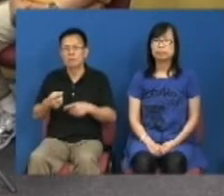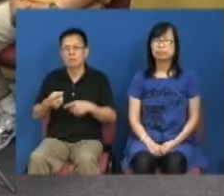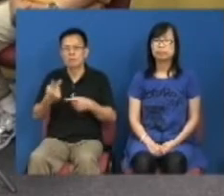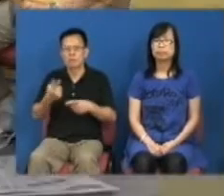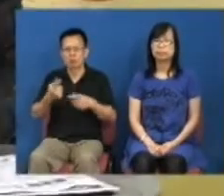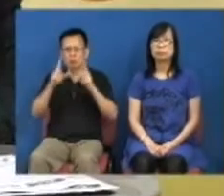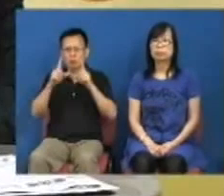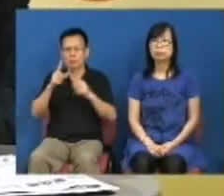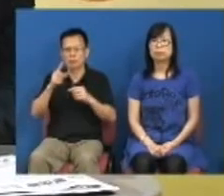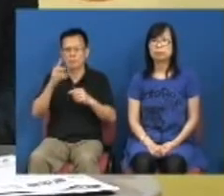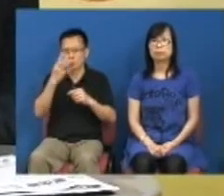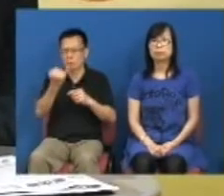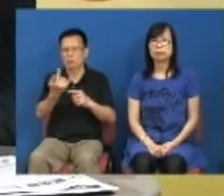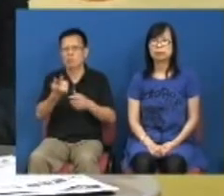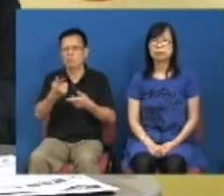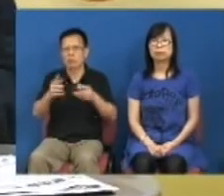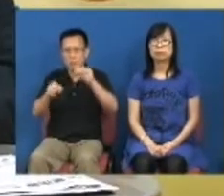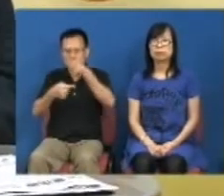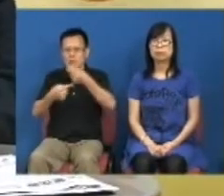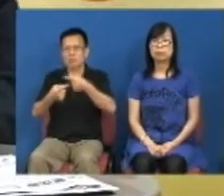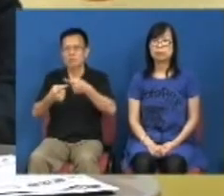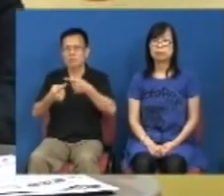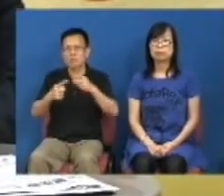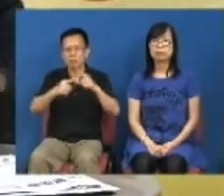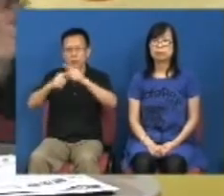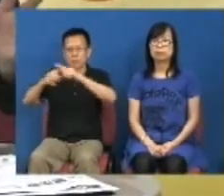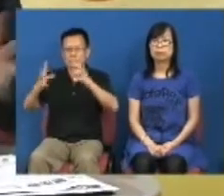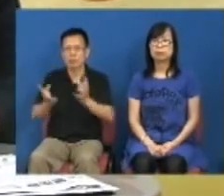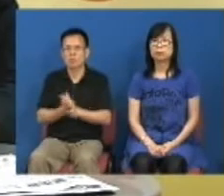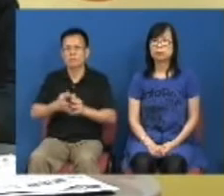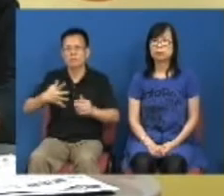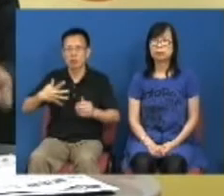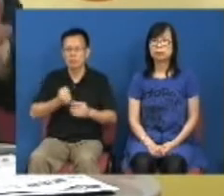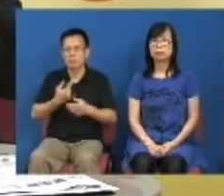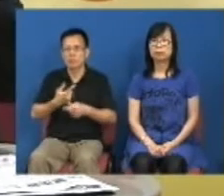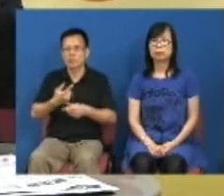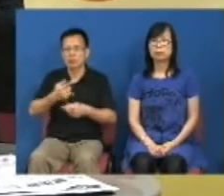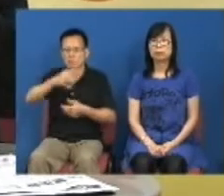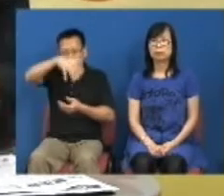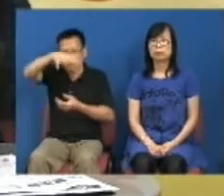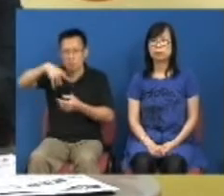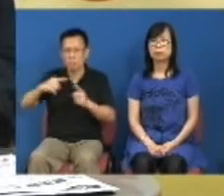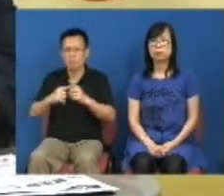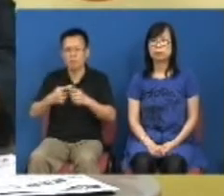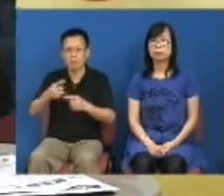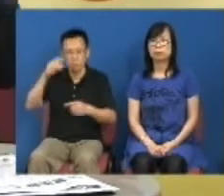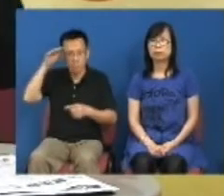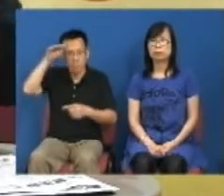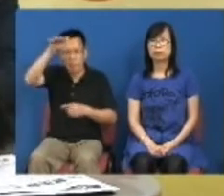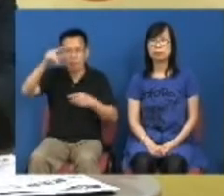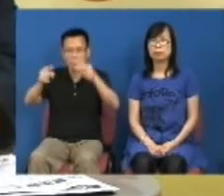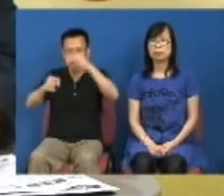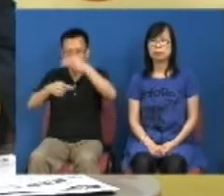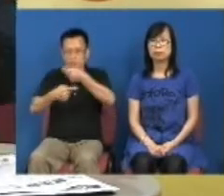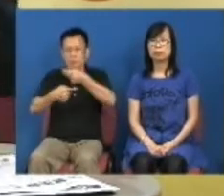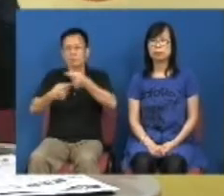今年是七日流行民阵的赵泽民是是可否跟我们说一下你盼望今年的7月1